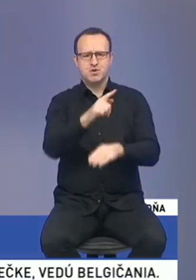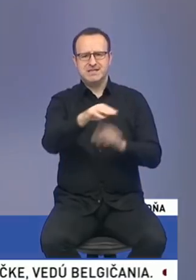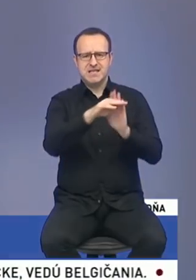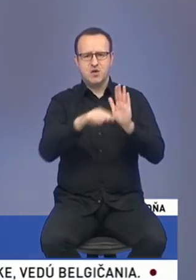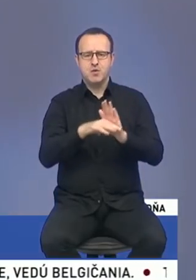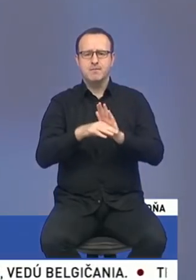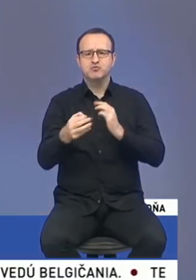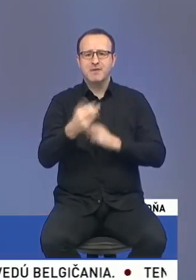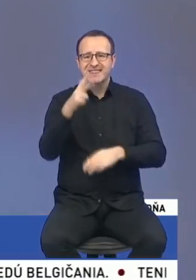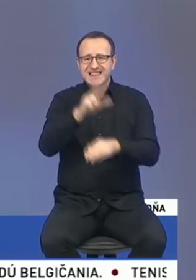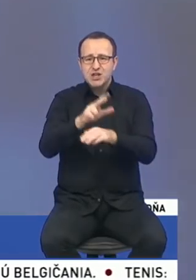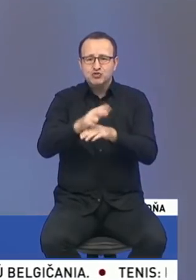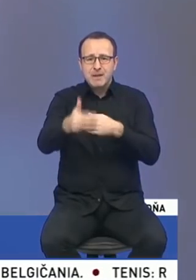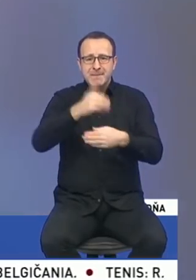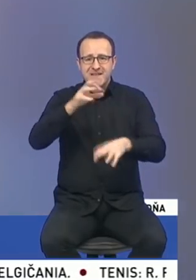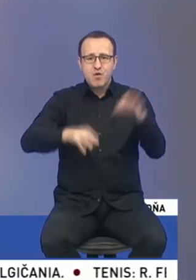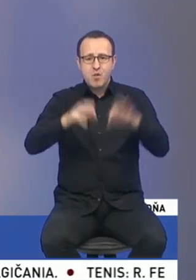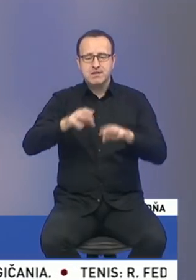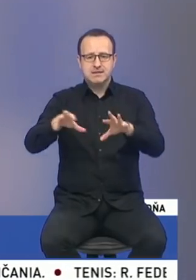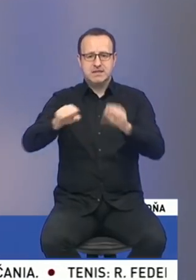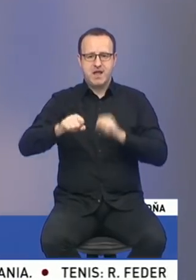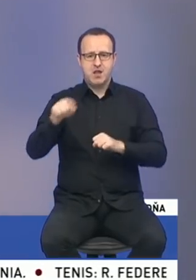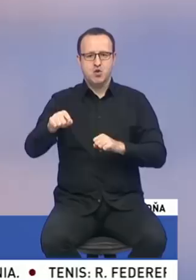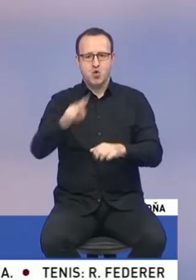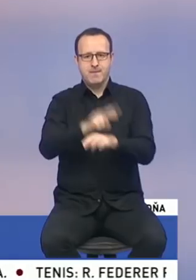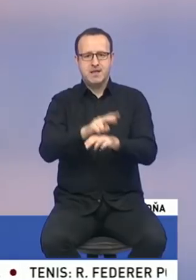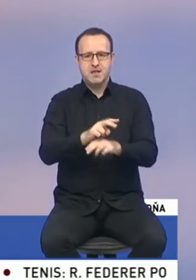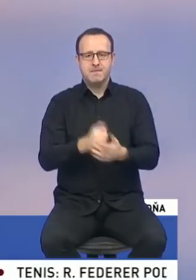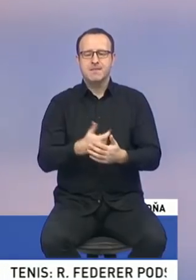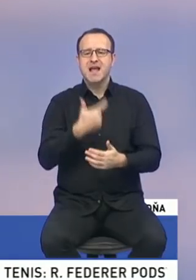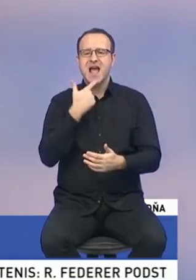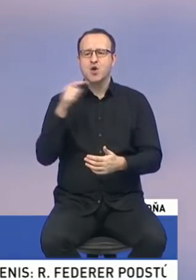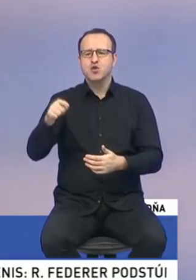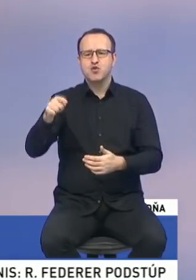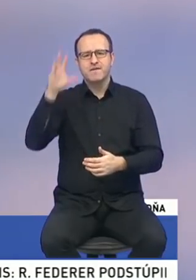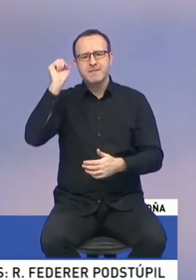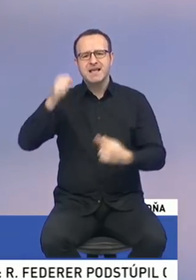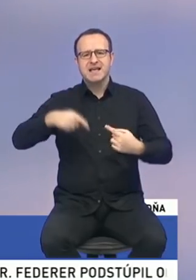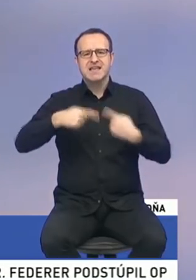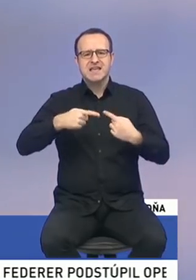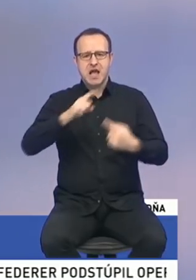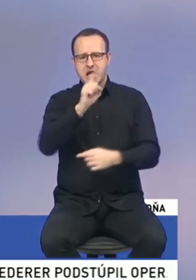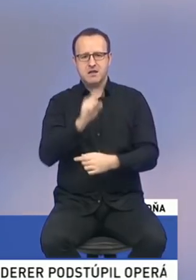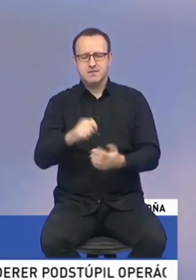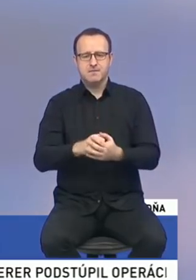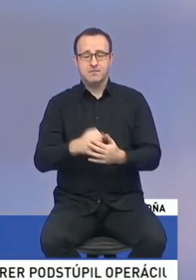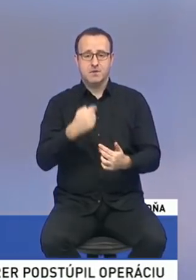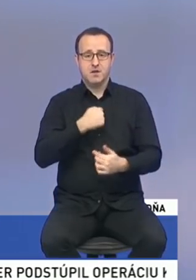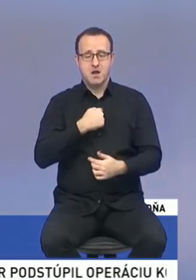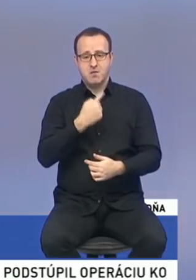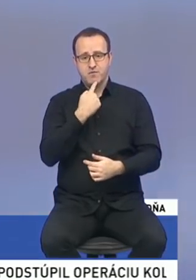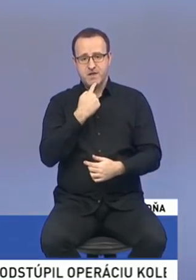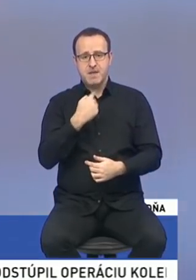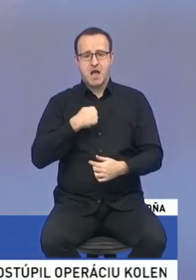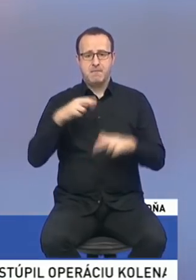necelo tri týždne pred voľbami. Ako vnímať túto kritiku, pani Saková? Pán premiér jasne povedal, a ja som to takisto povedala z mojej pozície, že